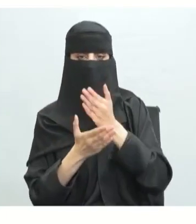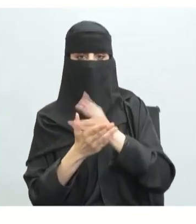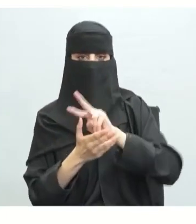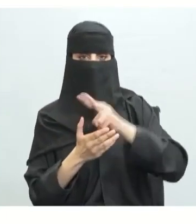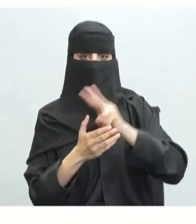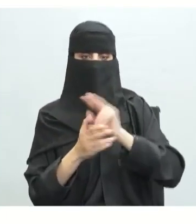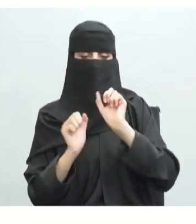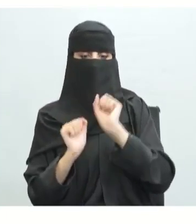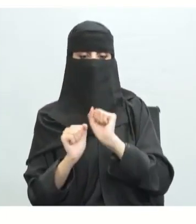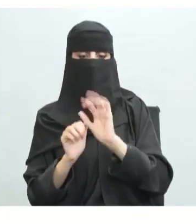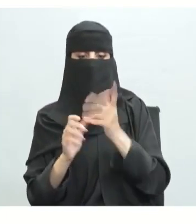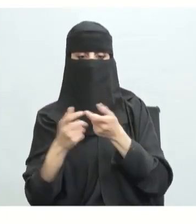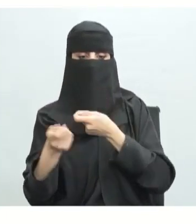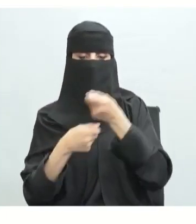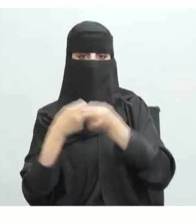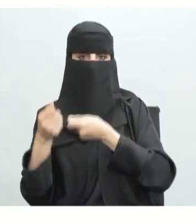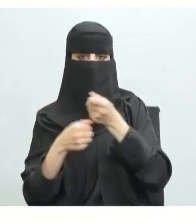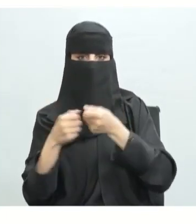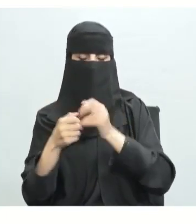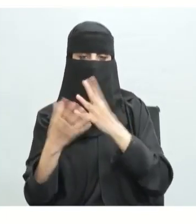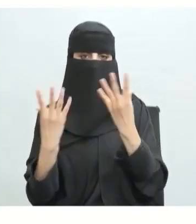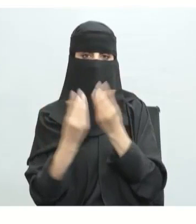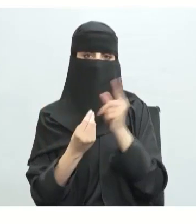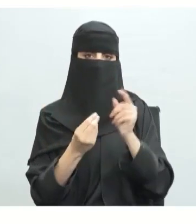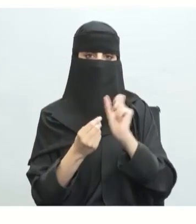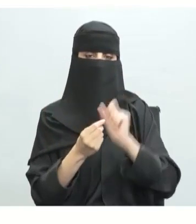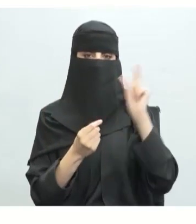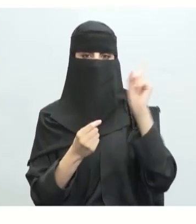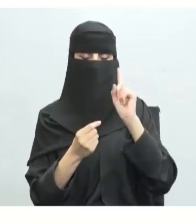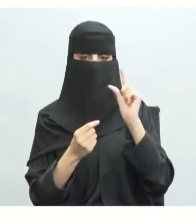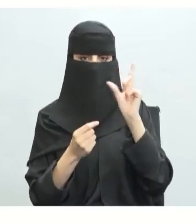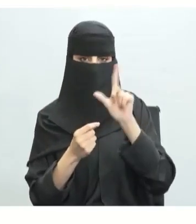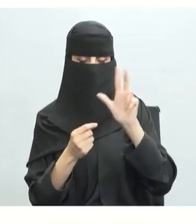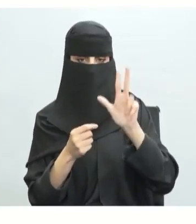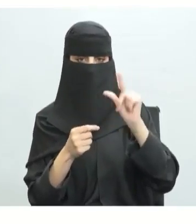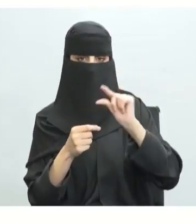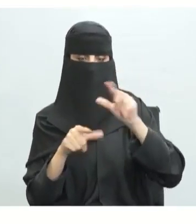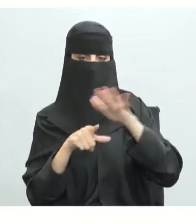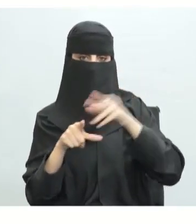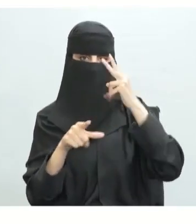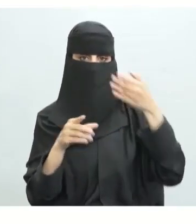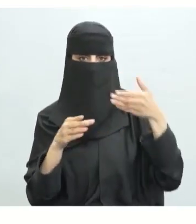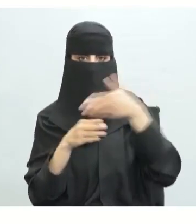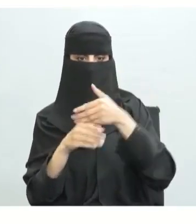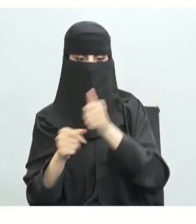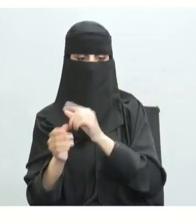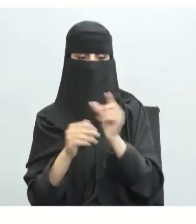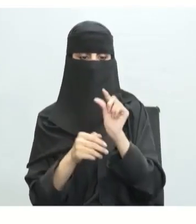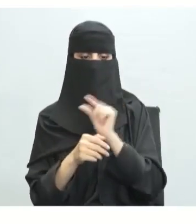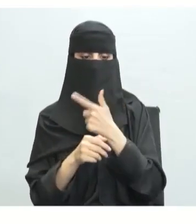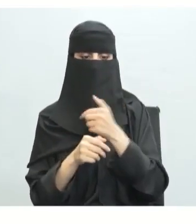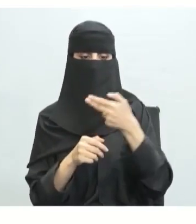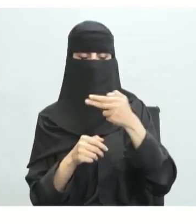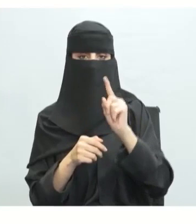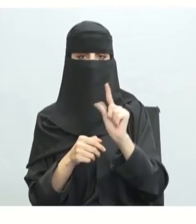السوق وتدخل الدولة الحد الفاصل بين اقتصاد السوق وتدخل الدولة دكتور عبد العزيز إسماعيل داغستاني